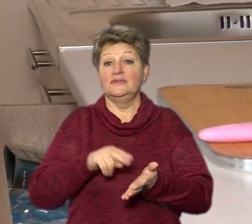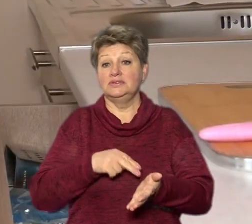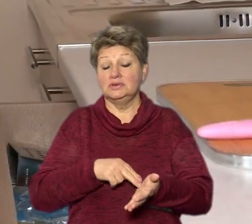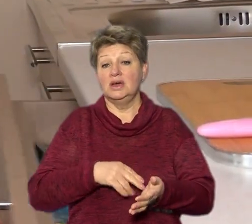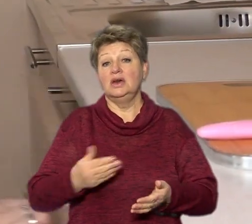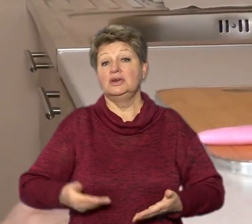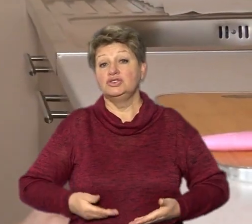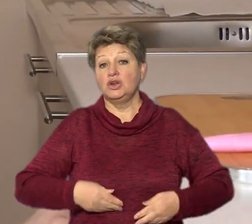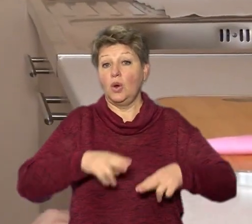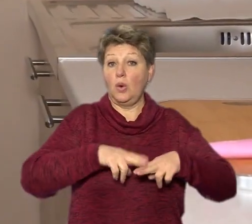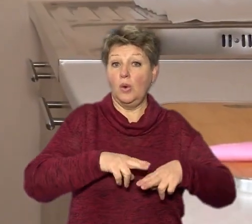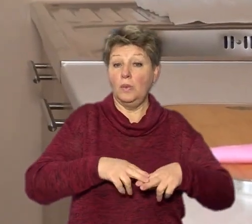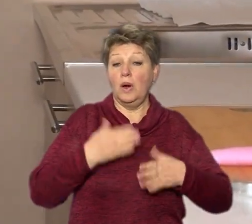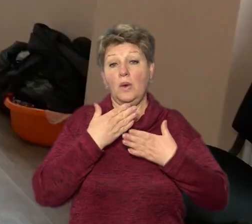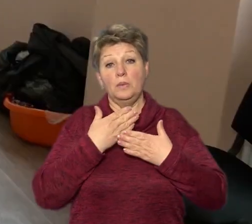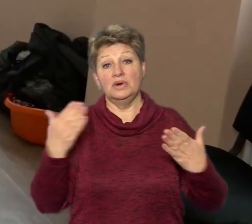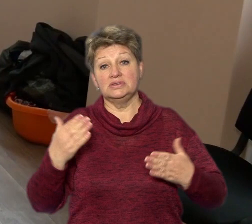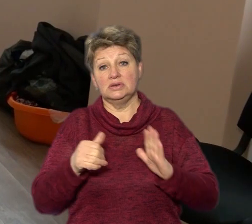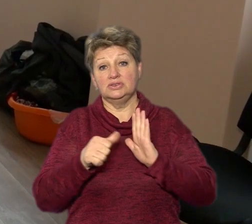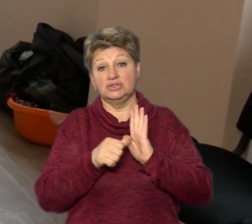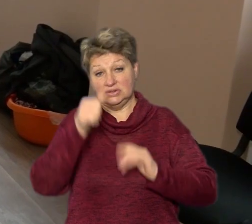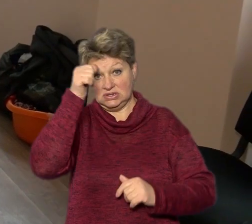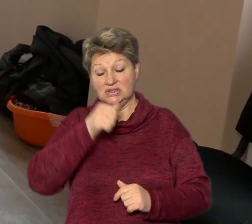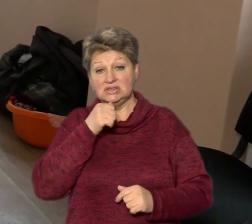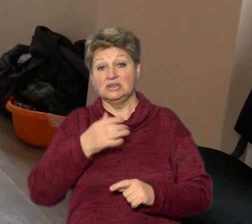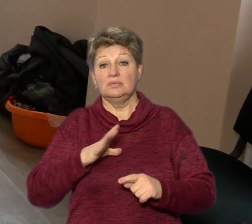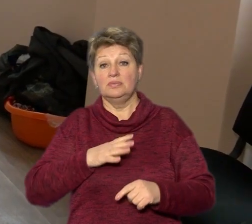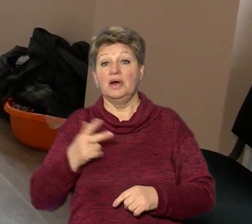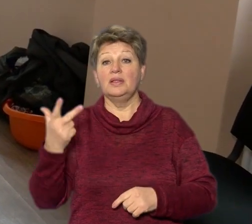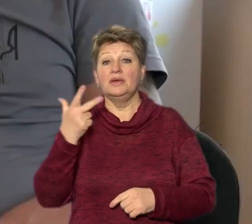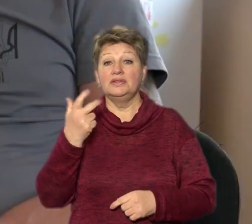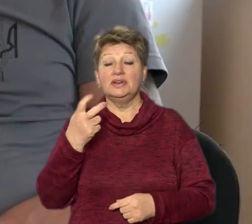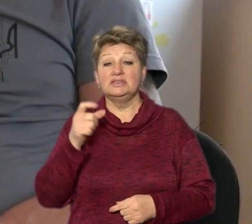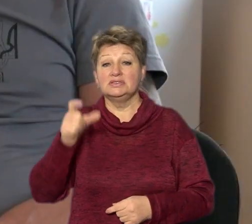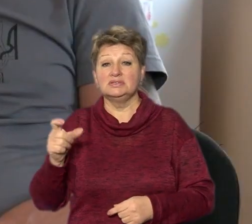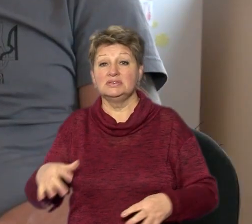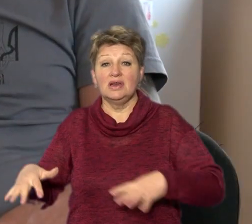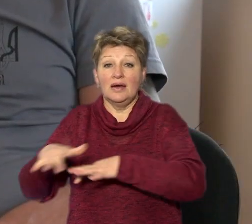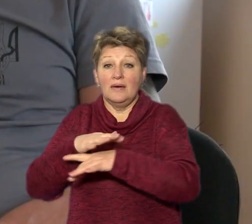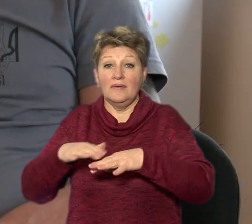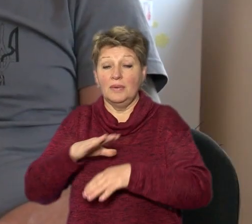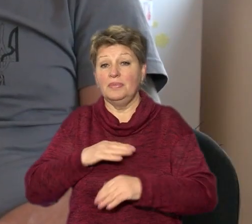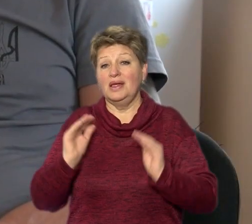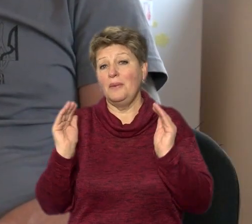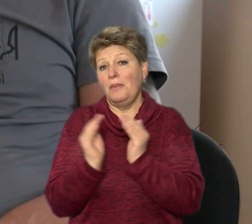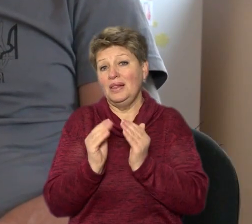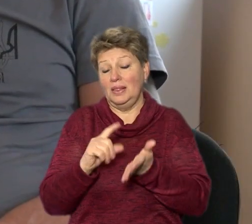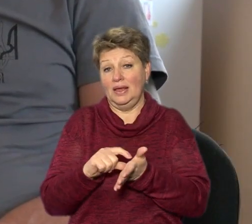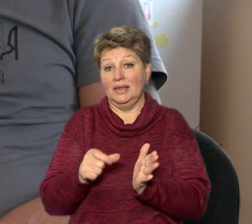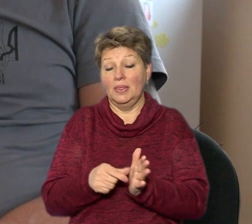Жили в Куми, останні півроку у шелтері, де побут, каже, розділяли з трьома сотнями людей. Була маленька кімната, не було